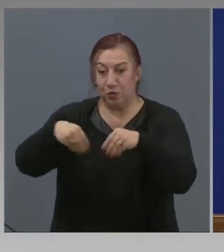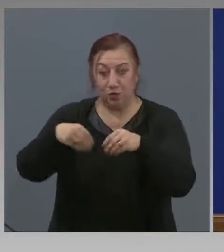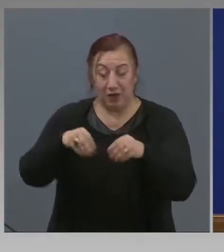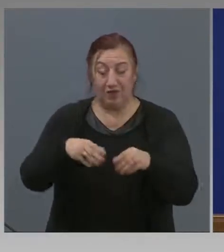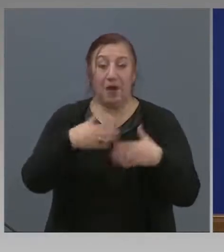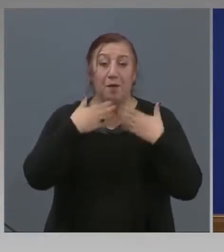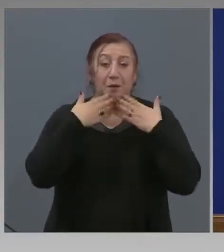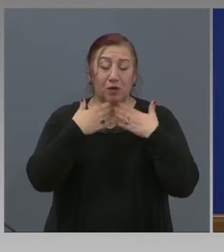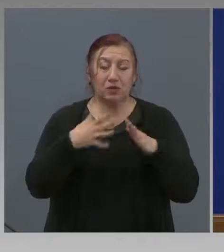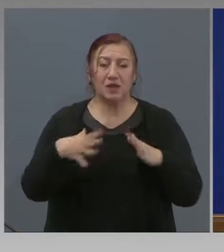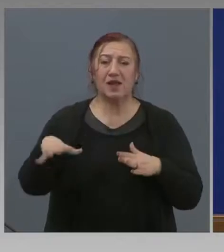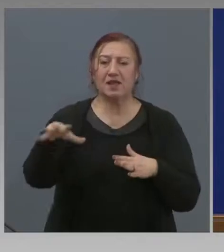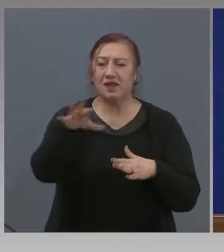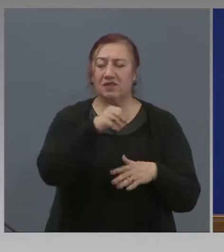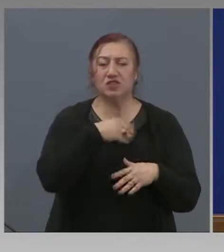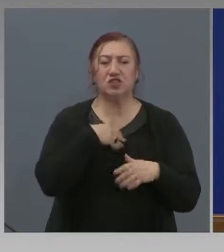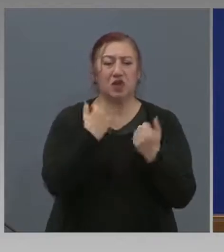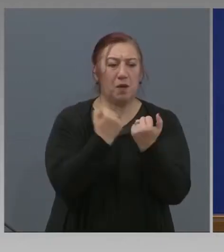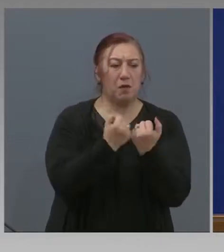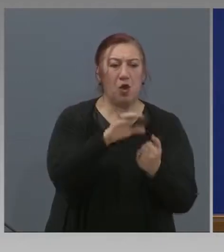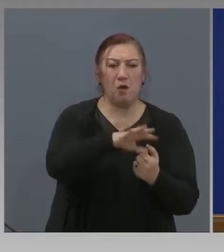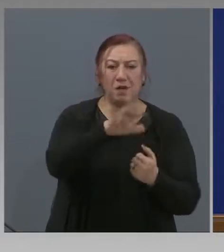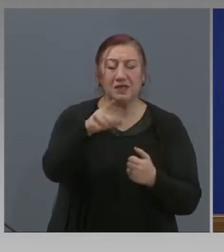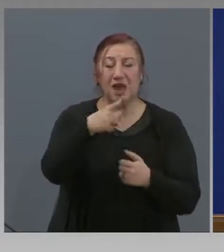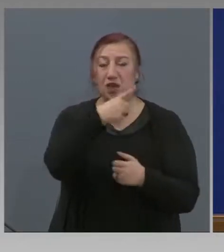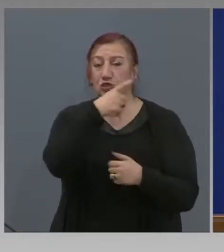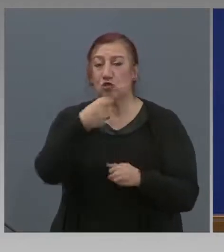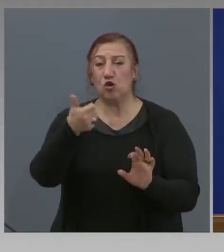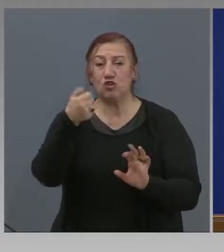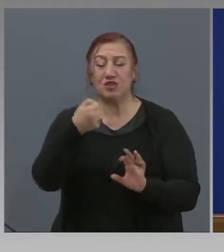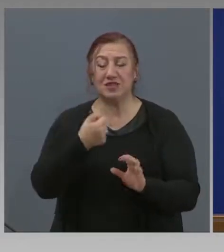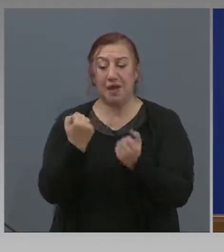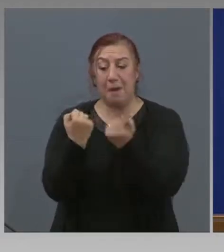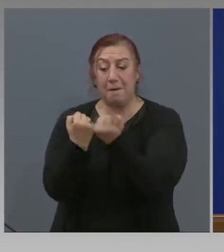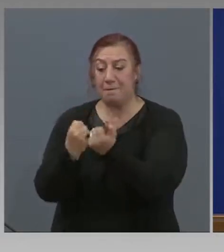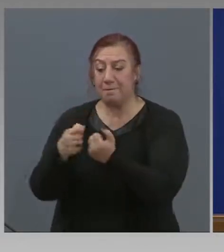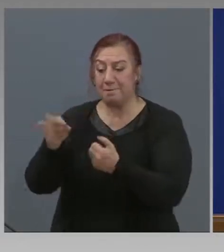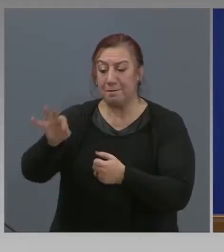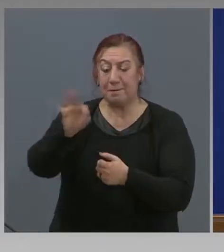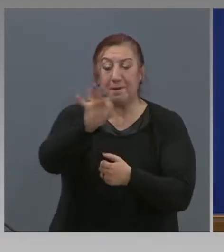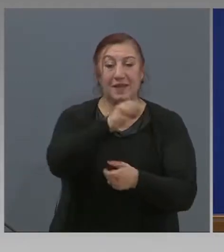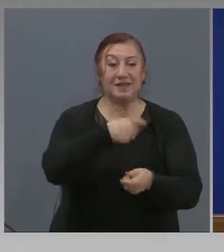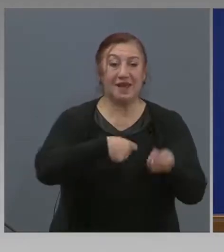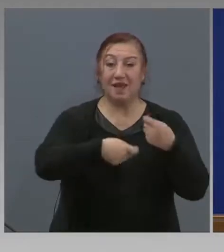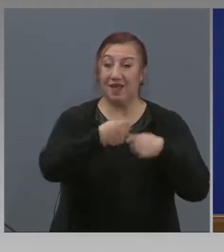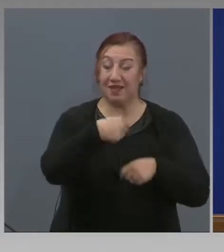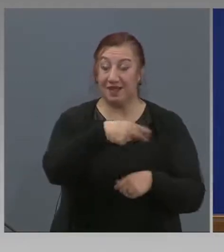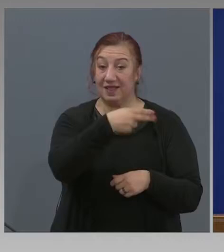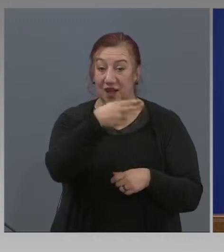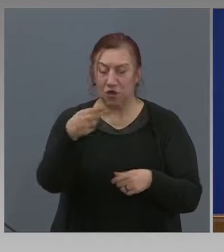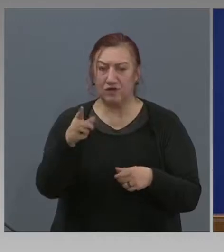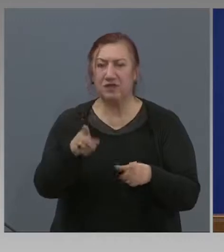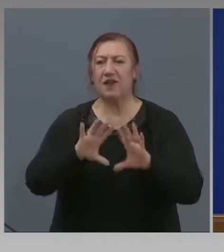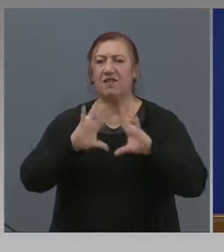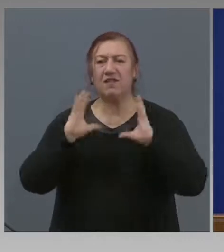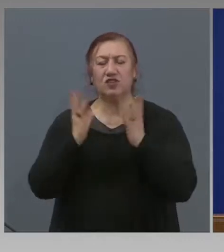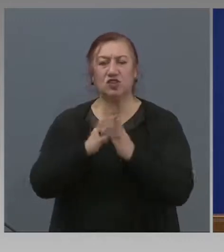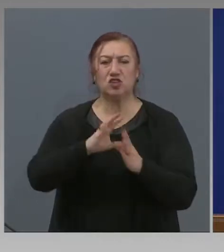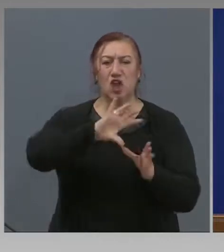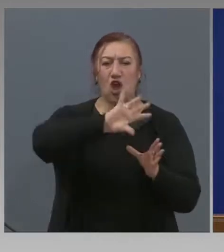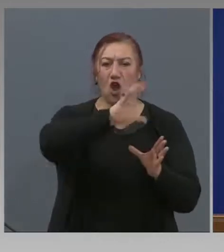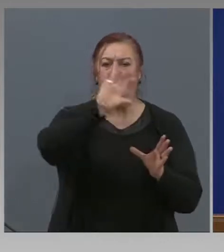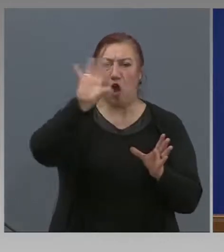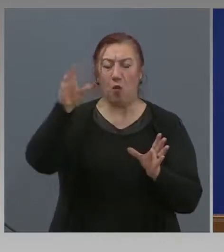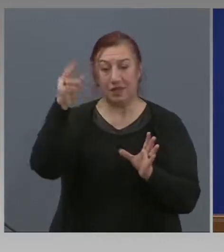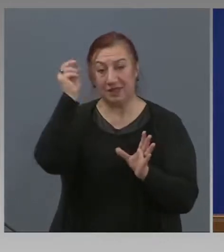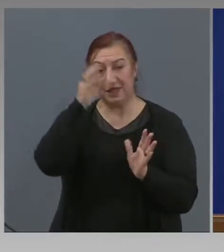на всички местни търговци над 160 по нашите предварителни информации в всички области на страната, които